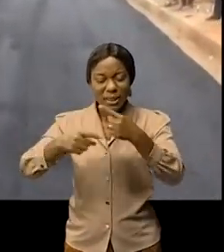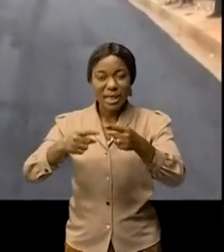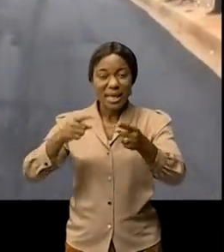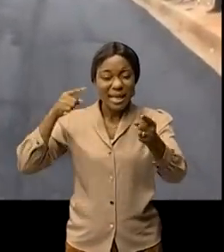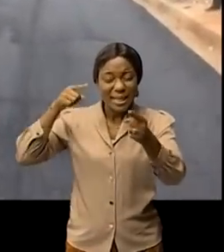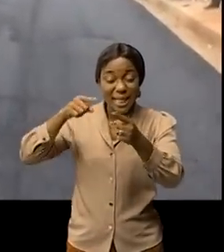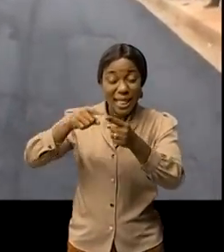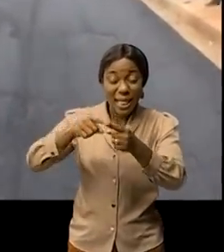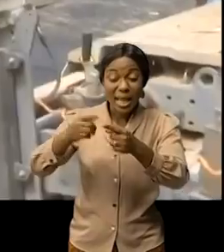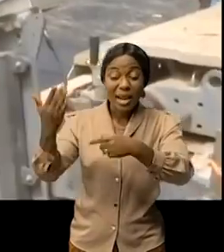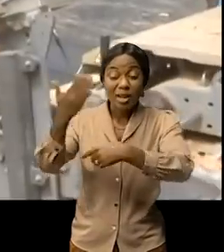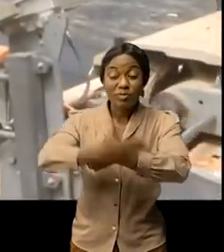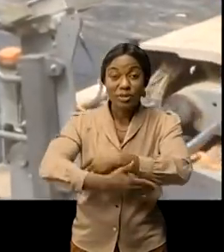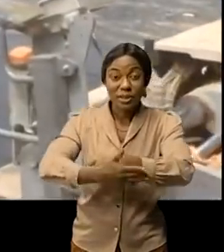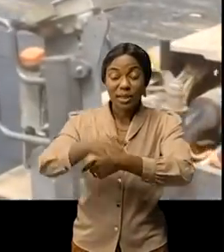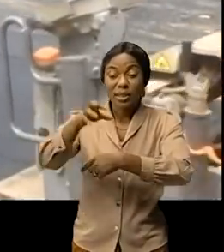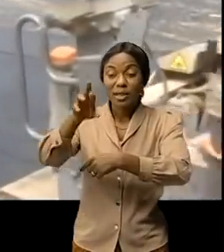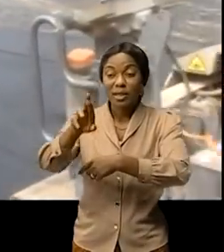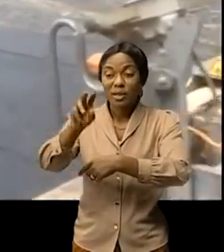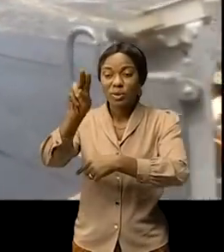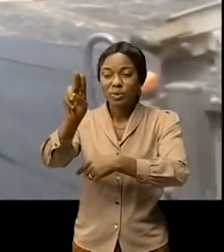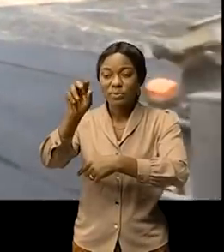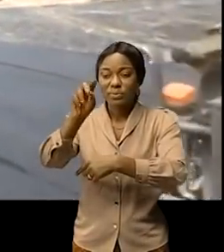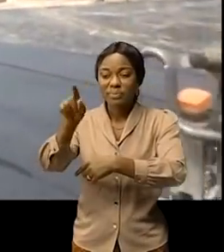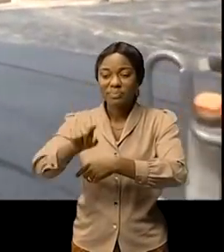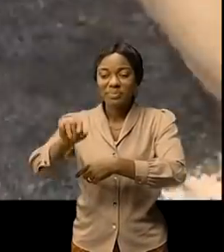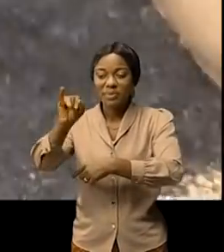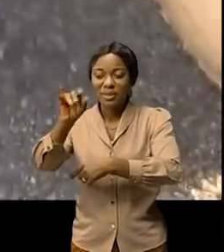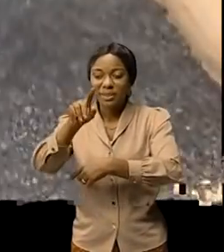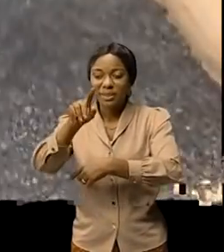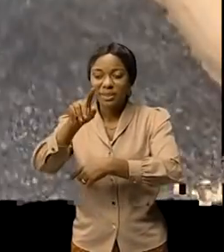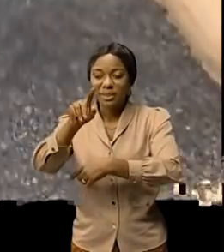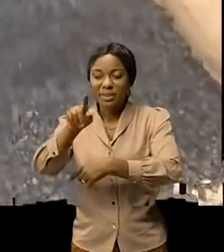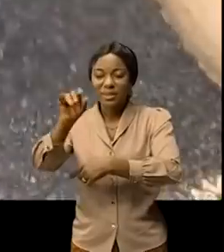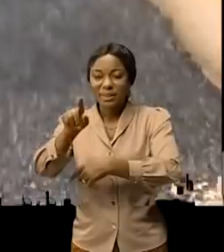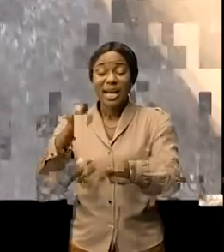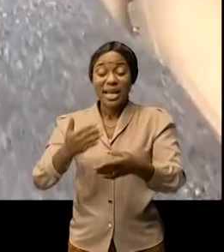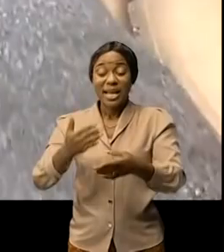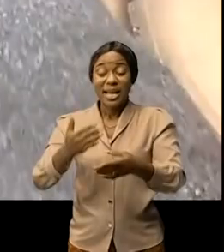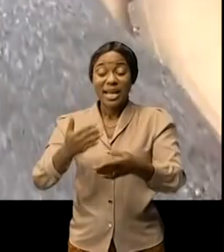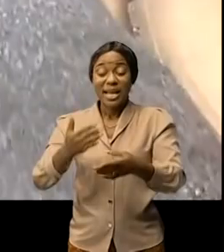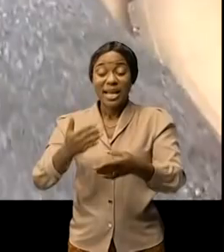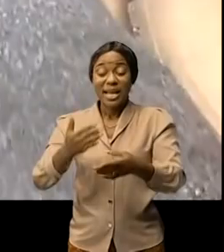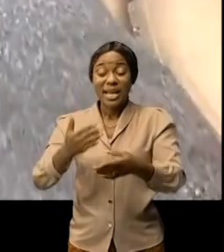rivière Ruzizi aujourd'hui l'entreprise exécute des travaux de finissage ces travaux sont à l'asphalteur